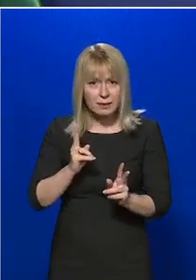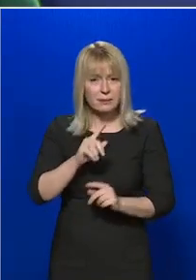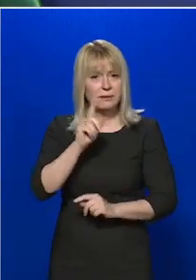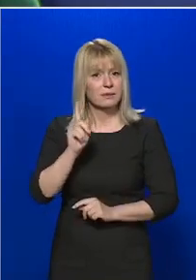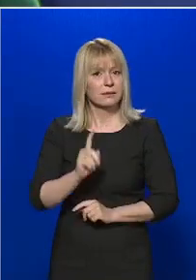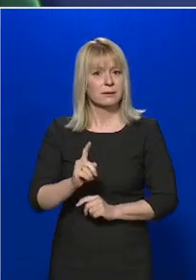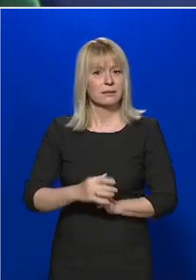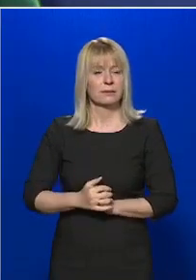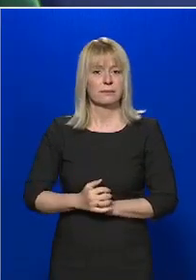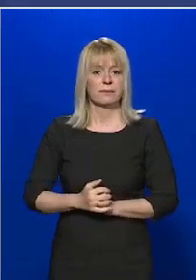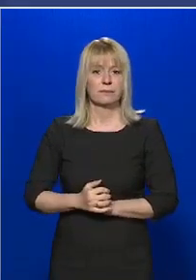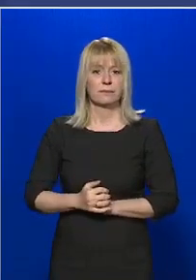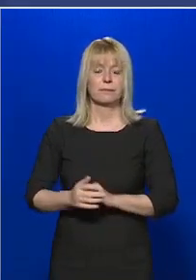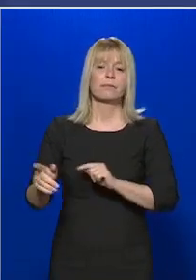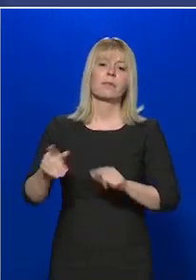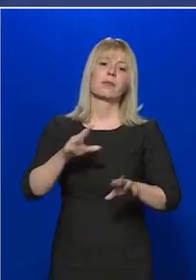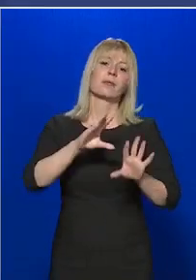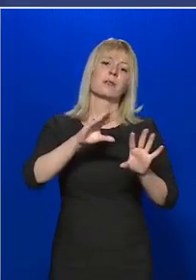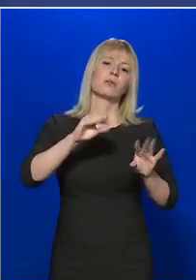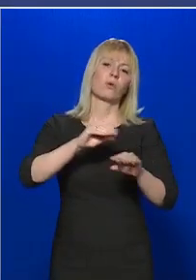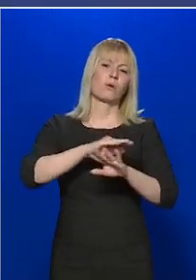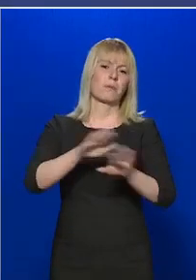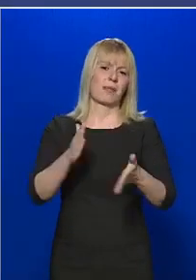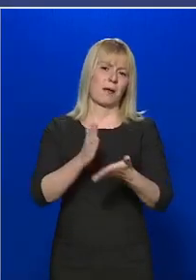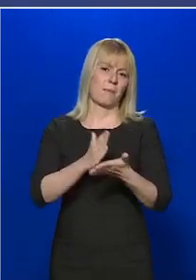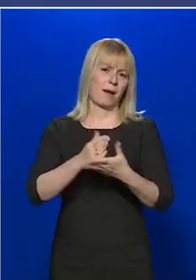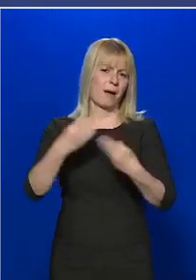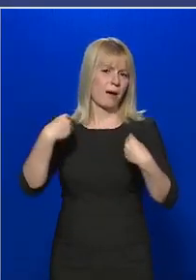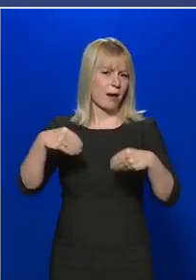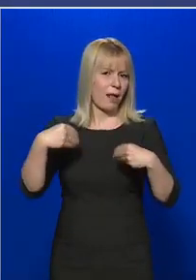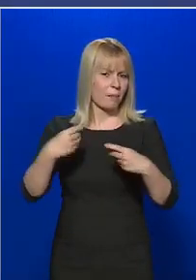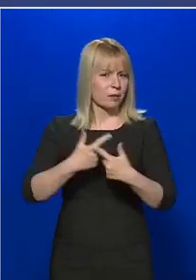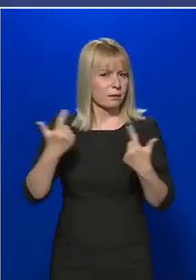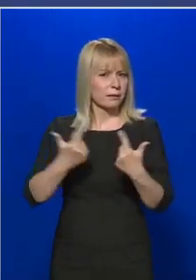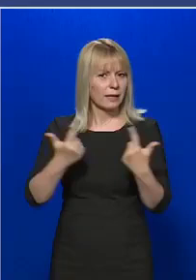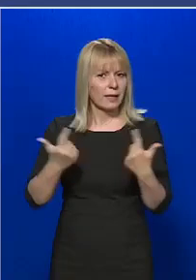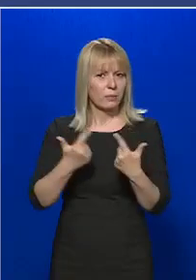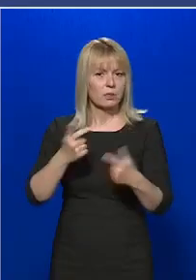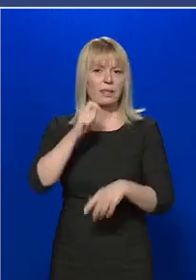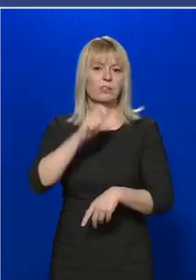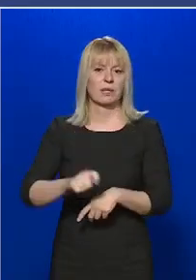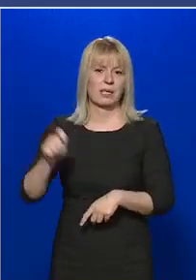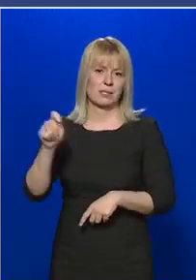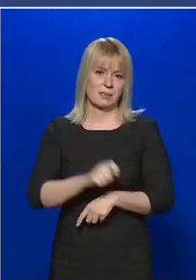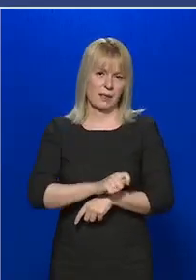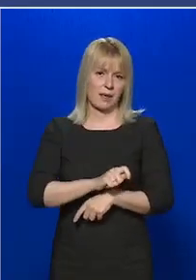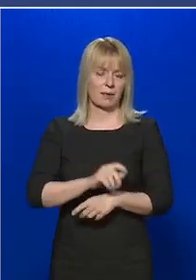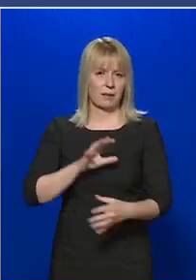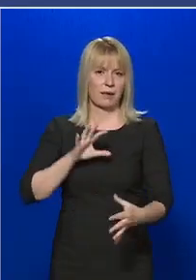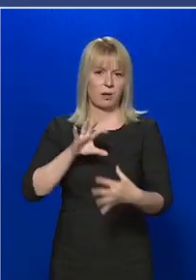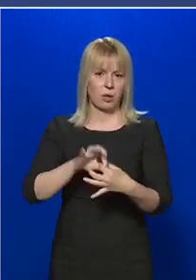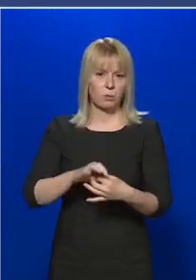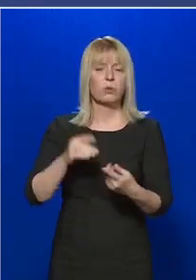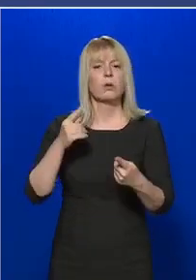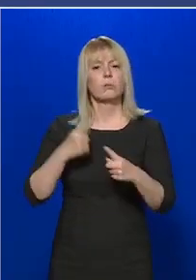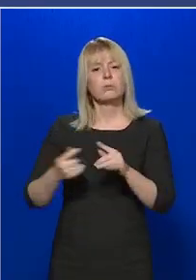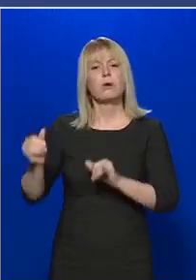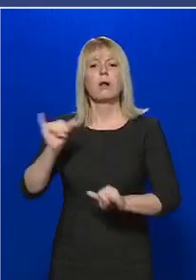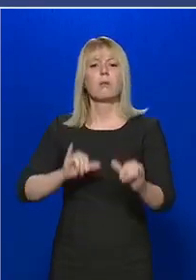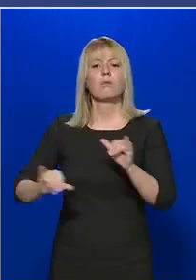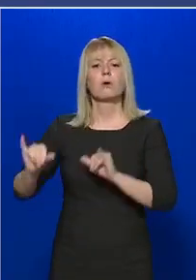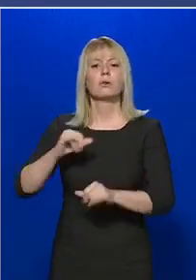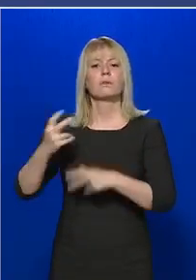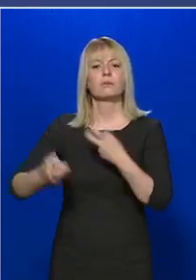Sok mindent elmondtam már a tájékoztatás során a tesztekről, illetve a laboratóriumi